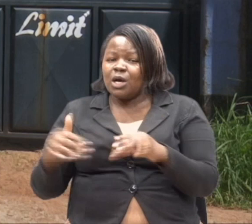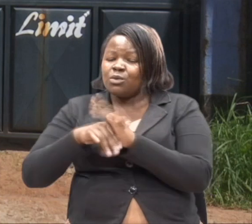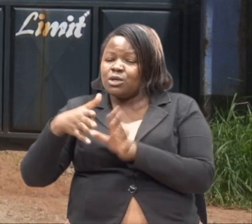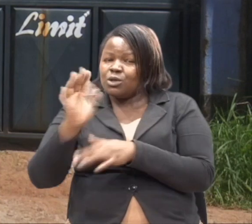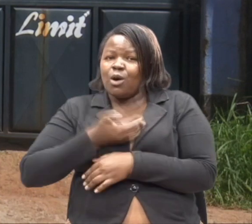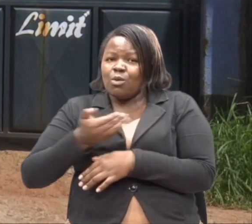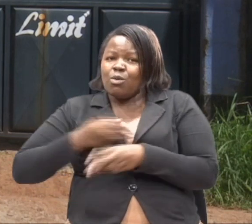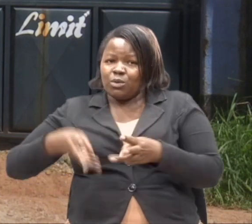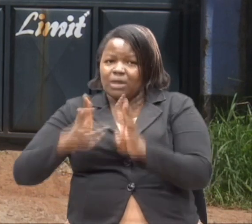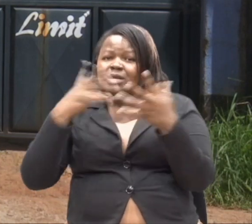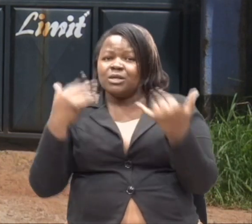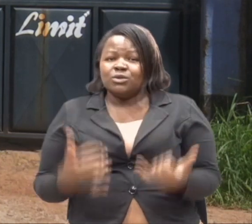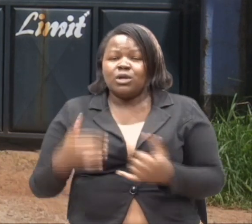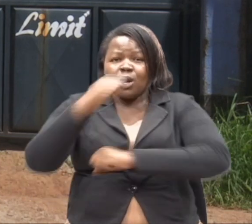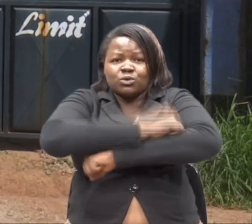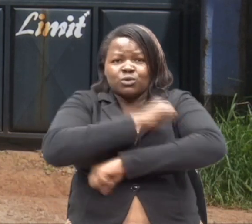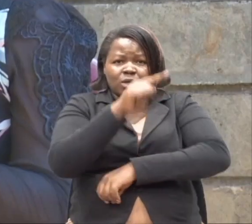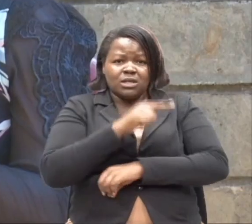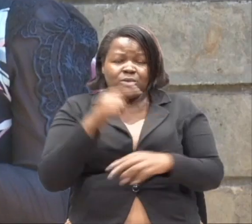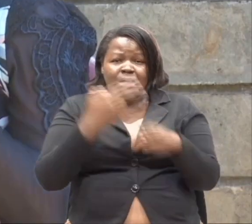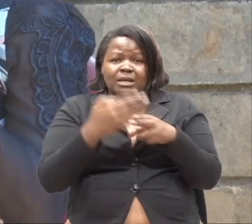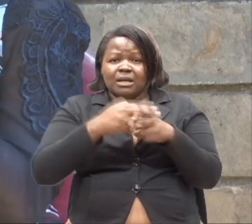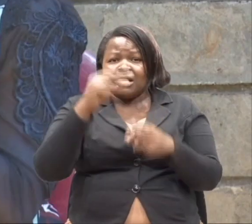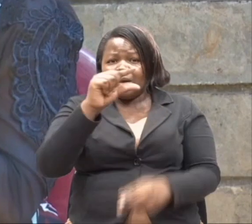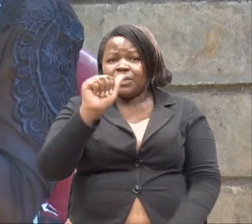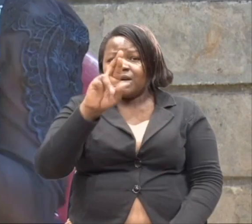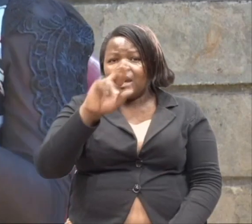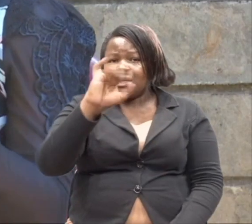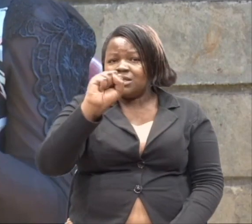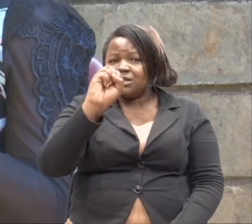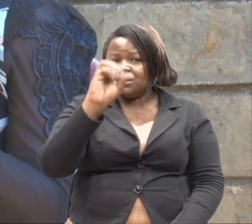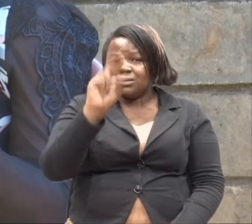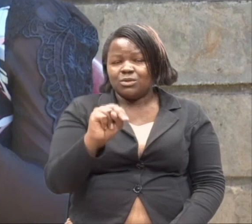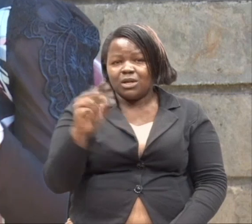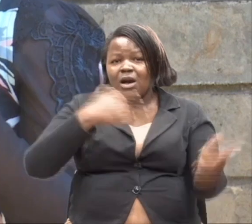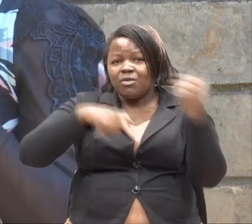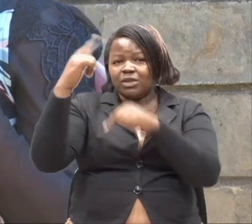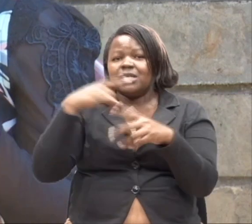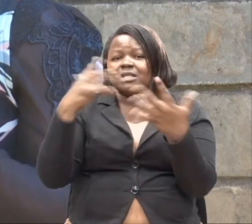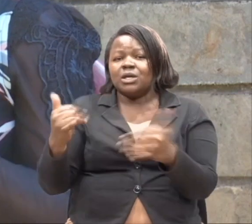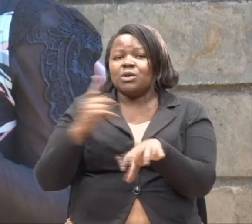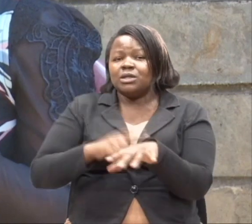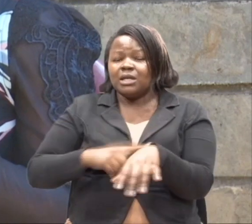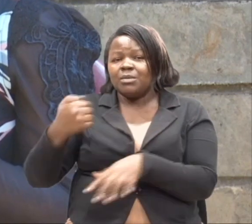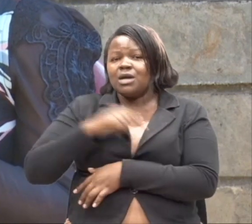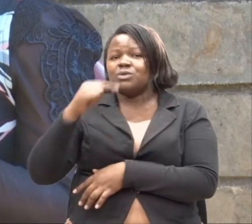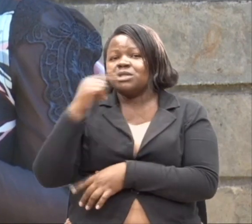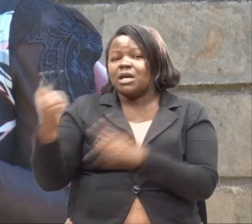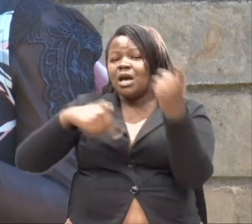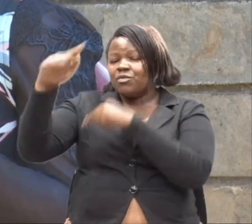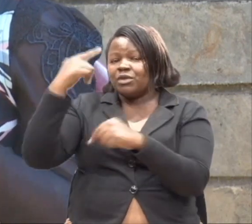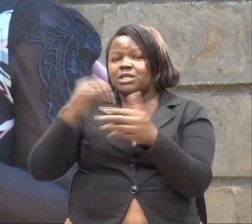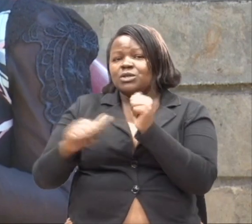Je hii shule ambayo inaitua Garrison Victors. Kuna Victors, ambayo ni jina, tukisema kwa luga kiswaili Victors.